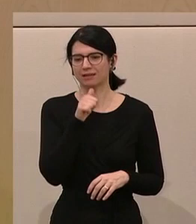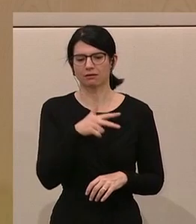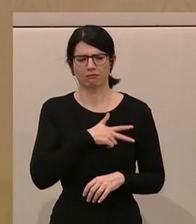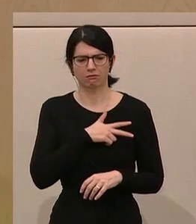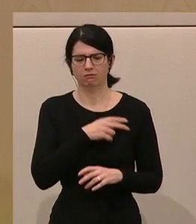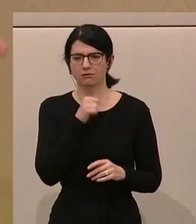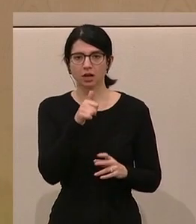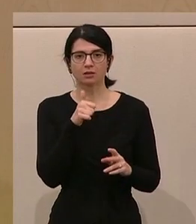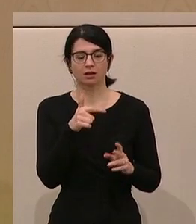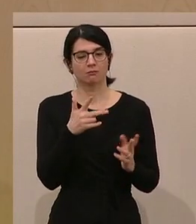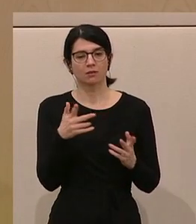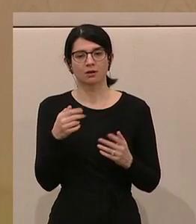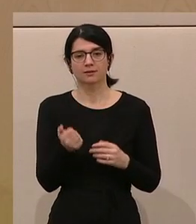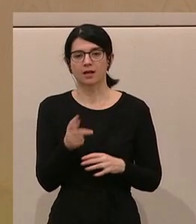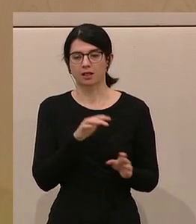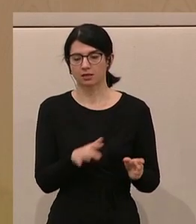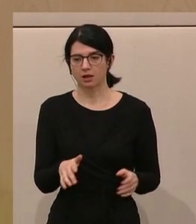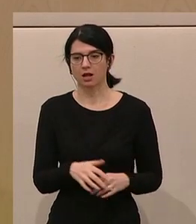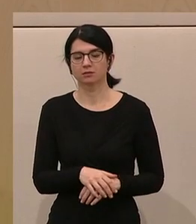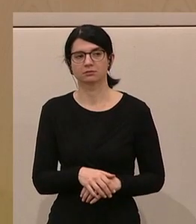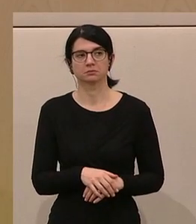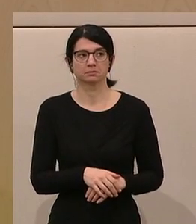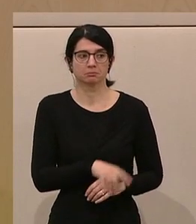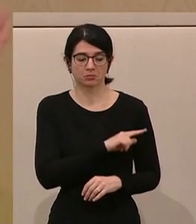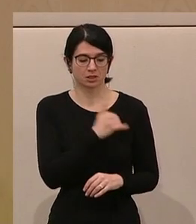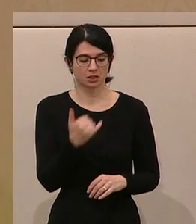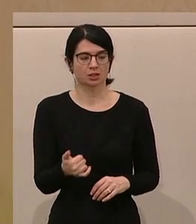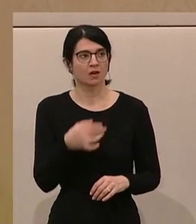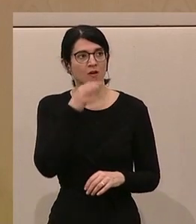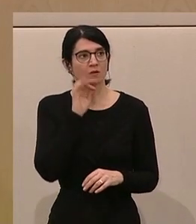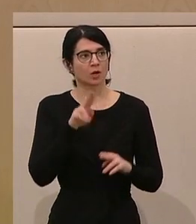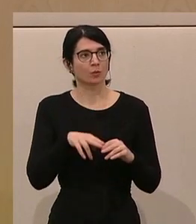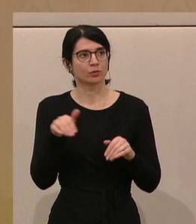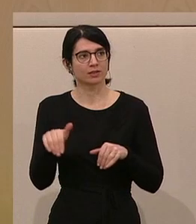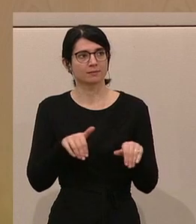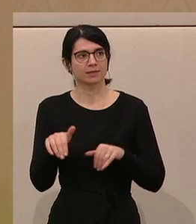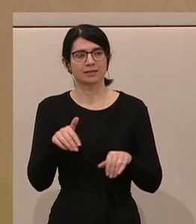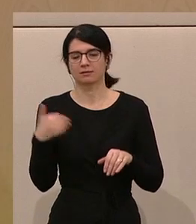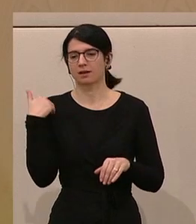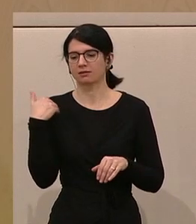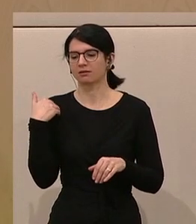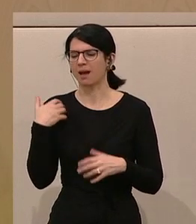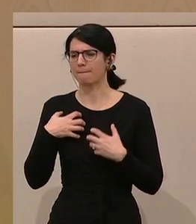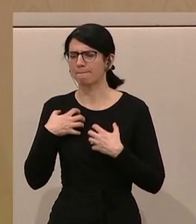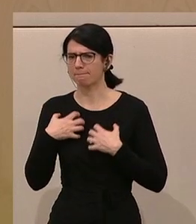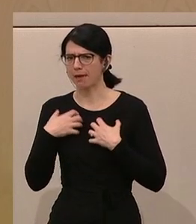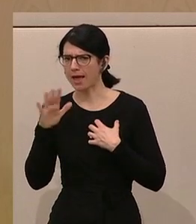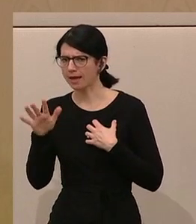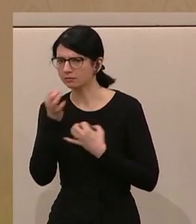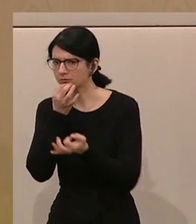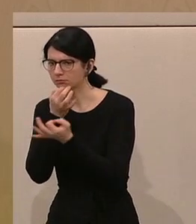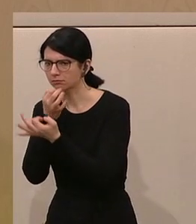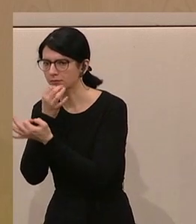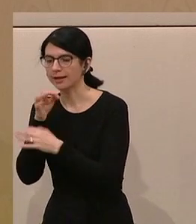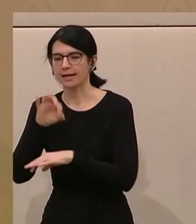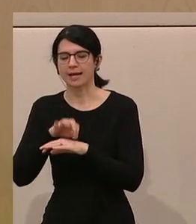Zahlen über das tatsächliche Höhe des Missbrauchs hatten, hat die Frau Bundesminister sich in Bayern umgehört. Und dort hat die